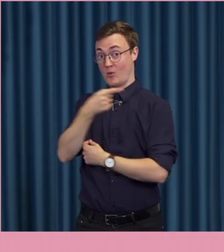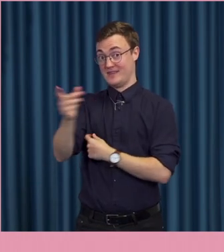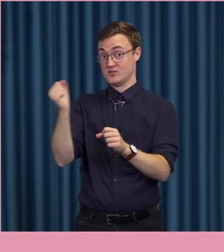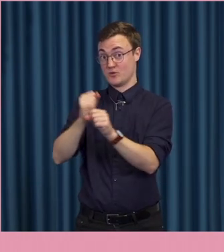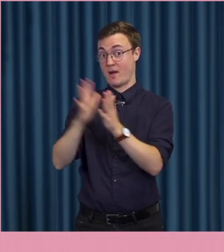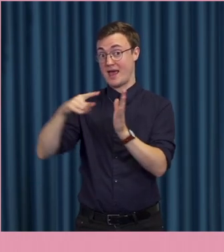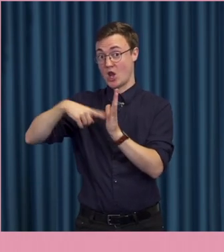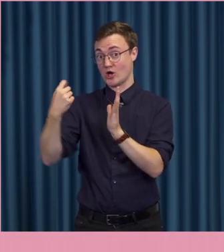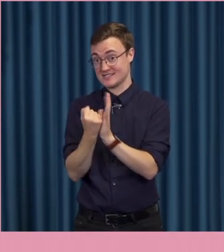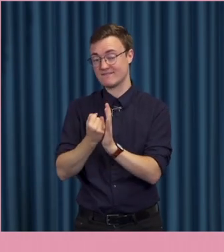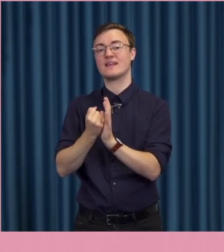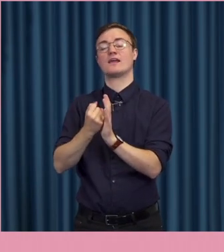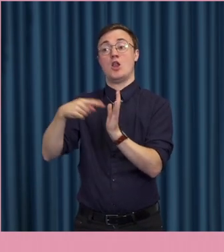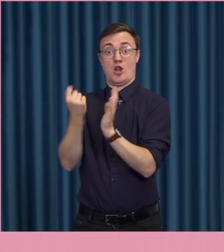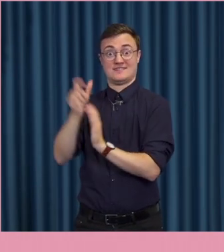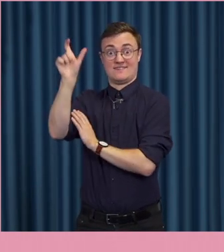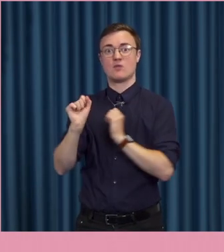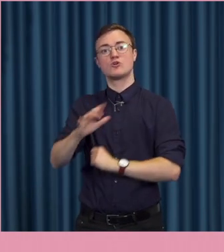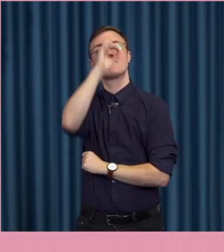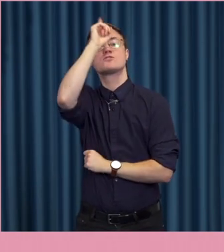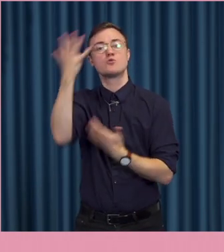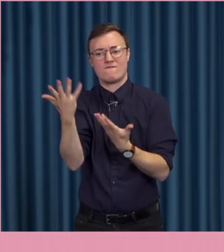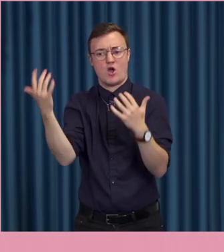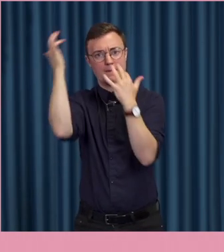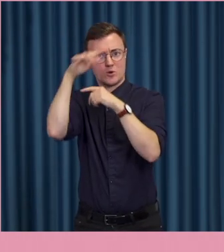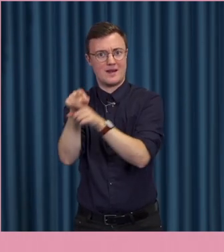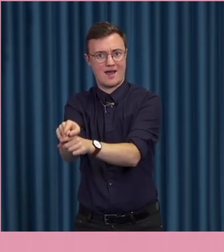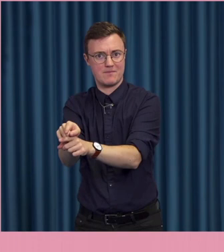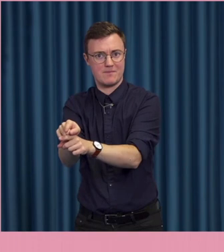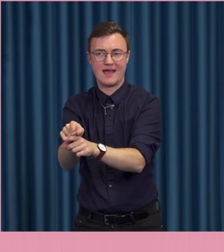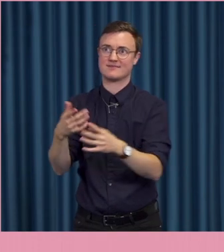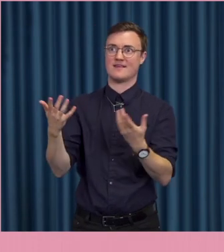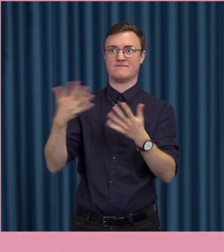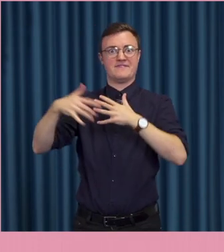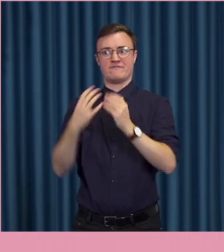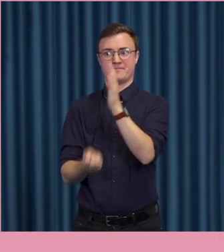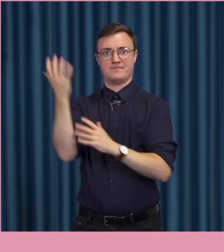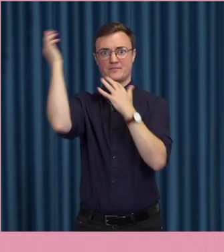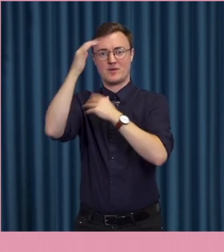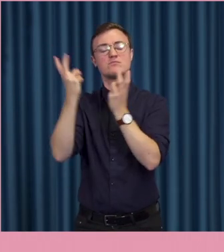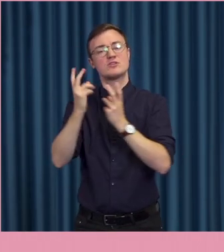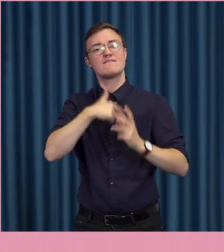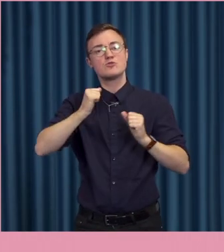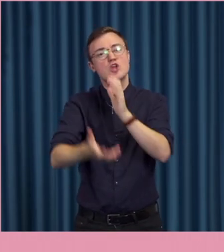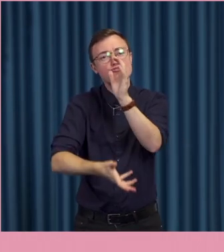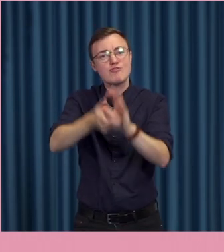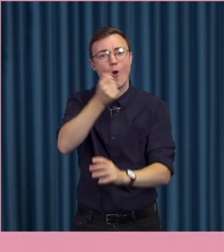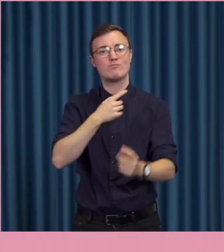lagstiftningen. Och om lagstiftaren ska förstå vad problematiken egentligen ligger i. Så behöver vi också prata om det.